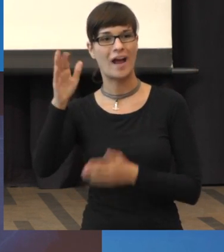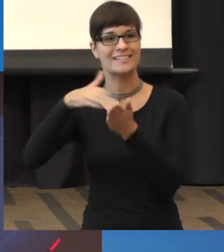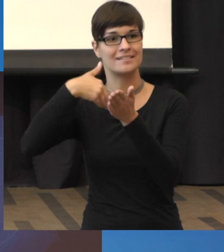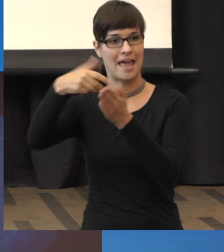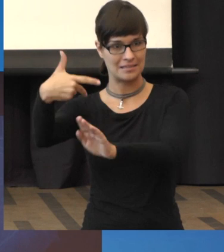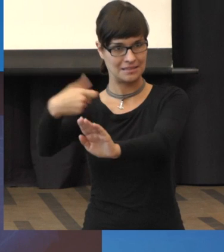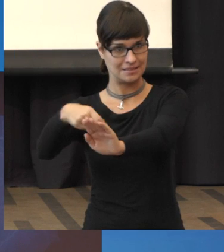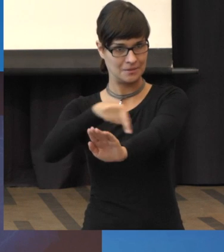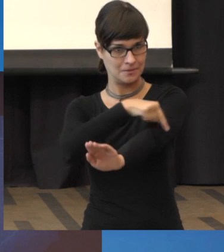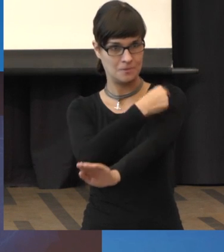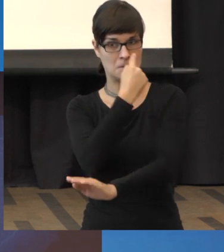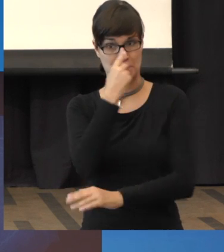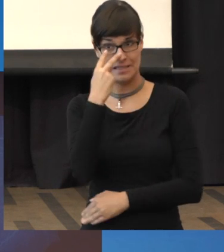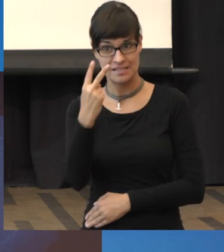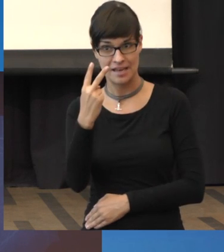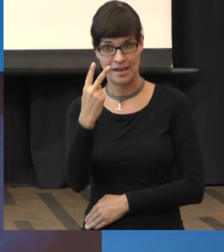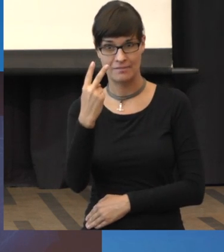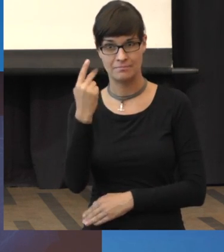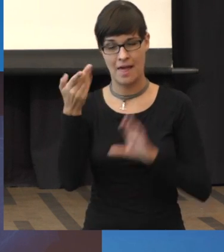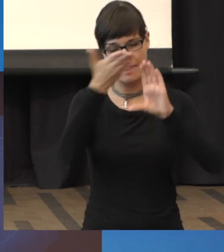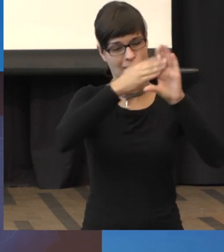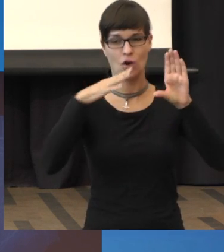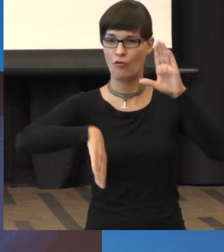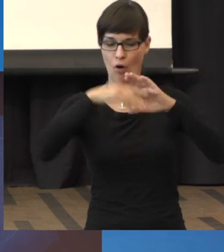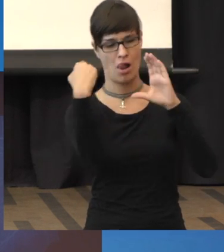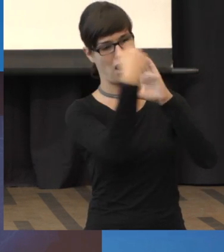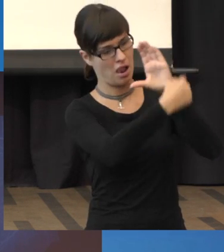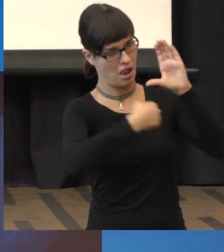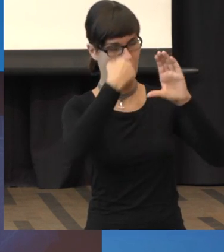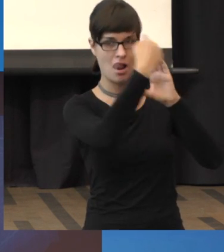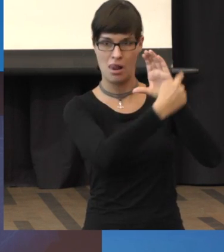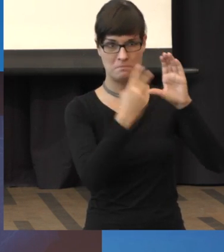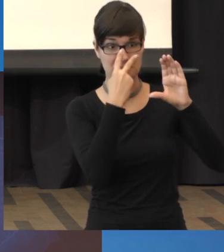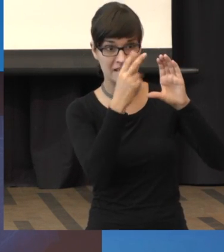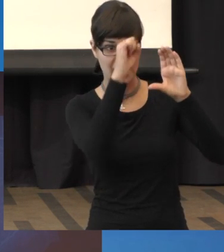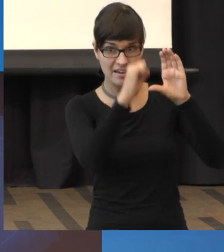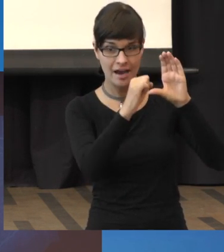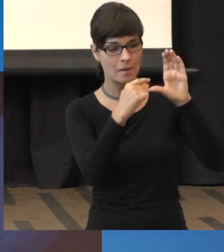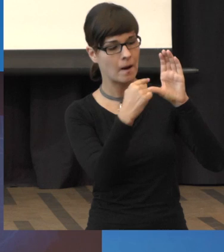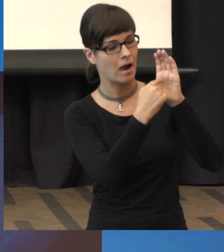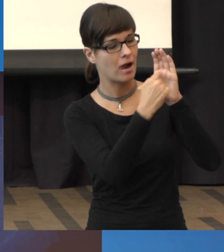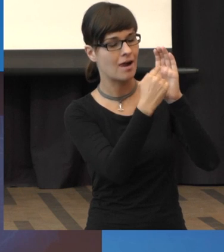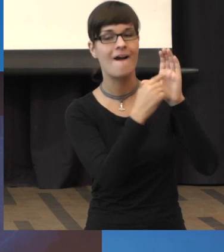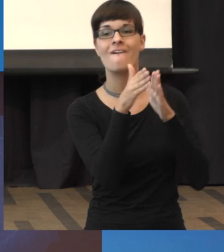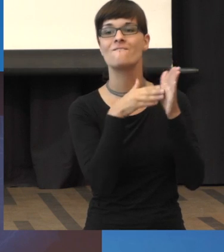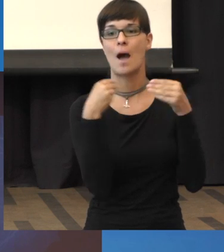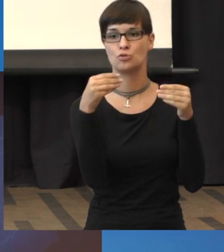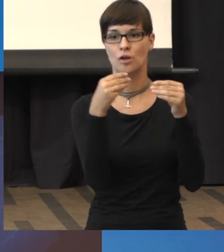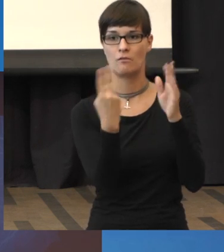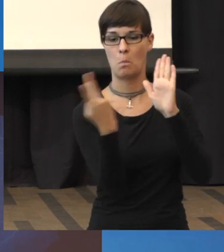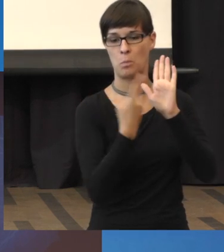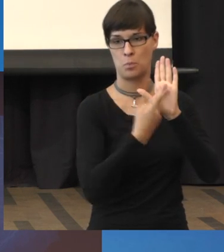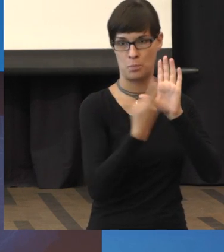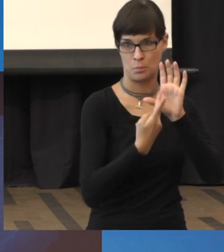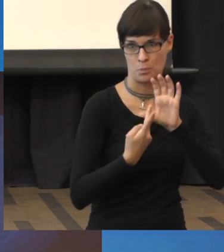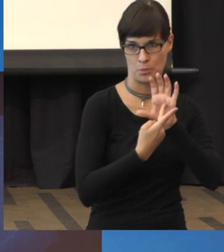man also die gesamte Netzhaut dann. Und Sie sehen hier, wie sich dieser Farbstoff hier ansammelt. Das ist eben etwas, was auftritt bei